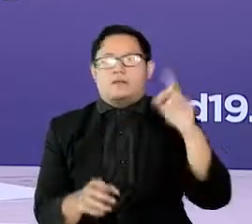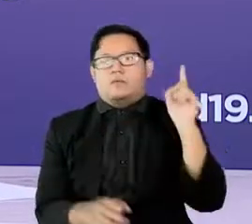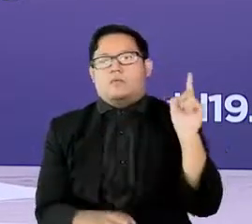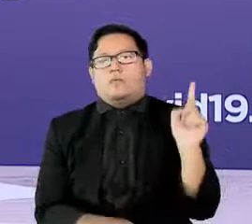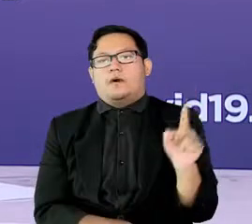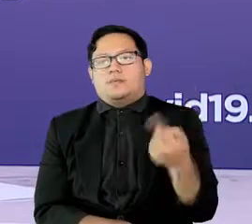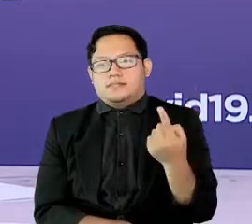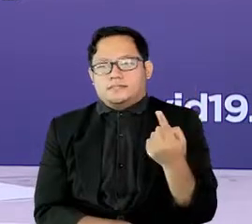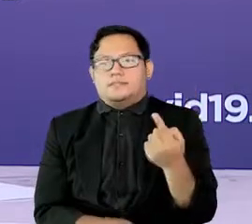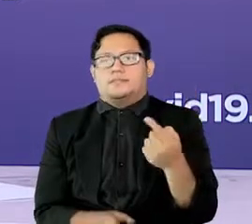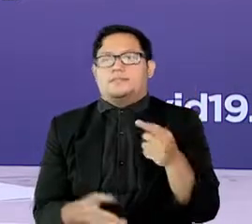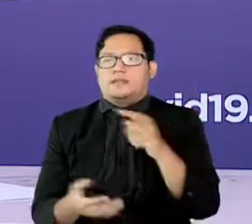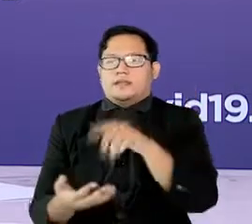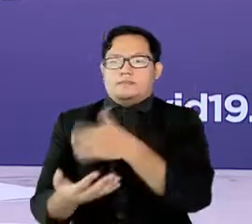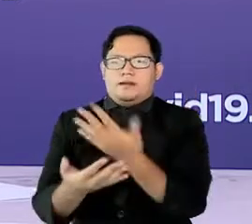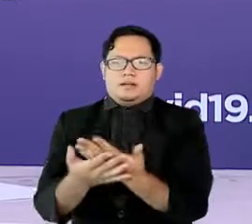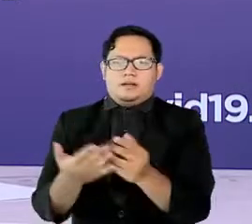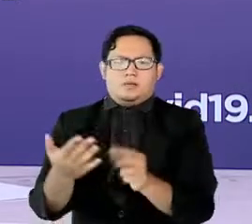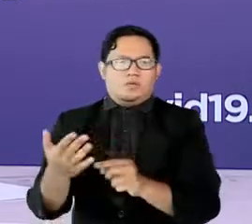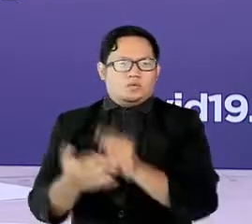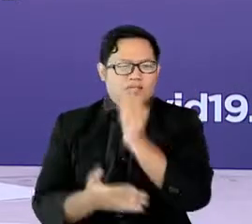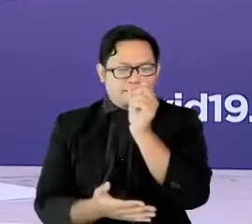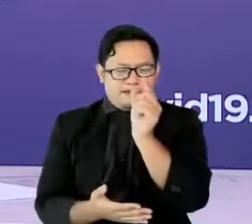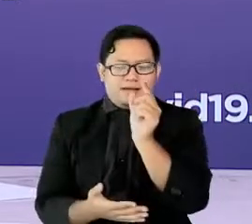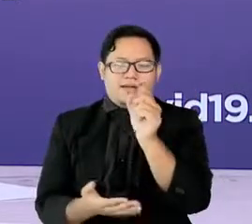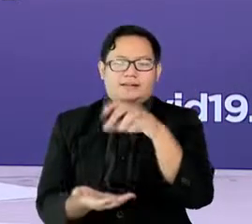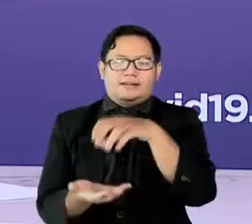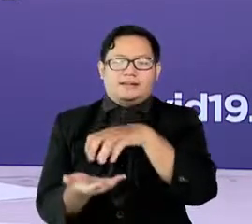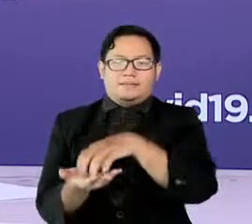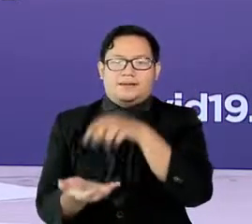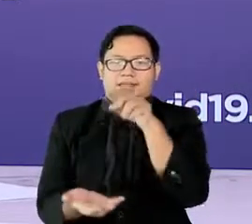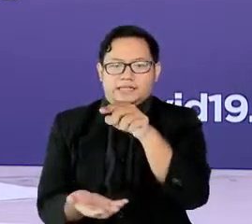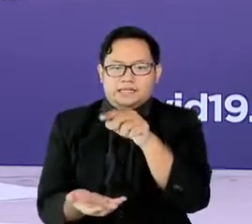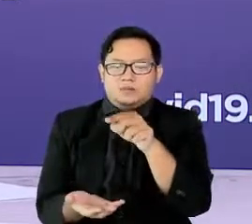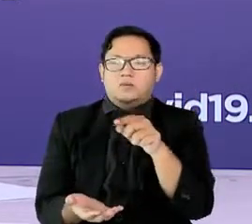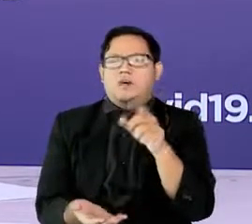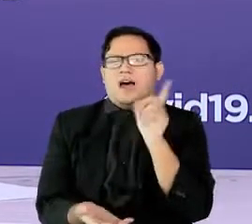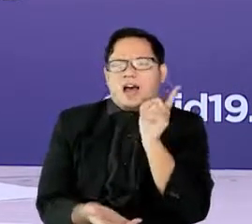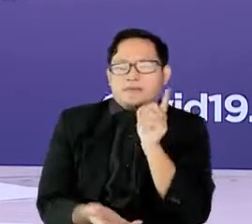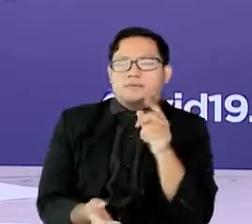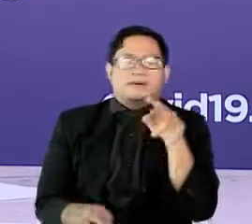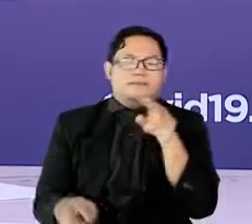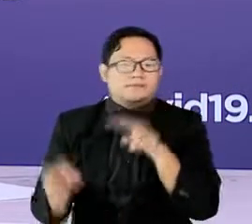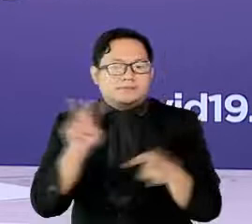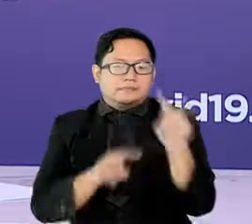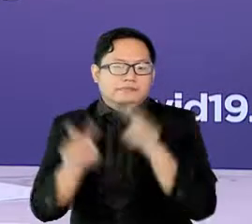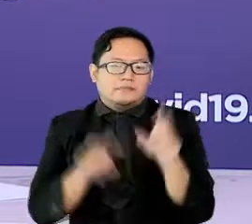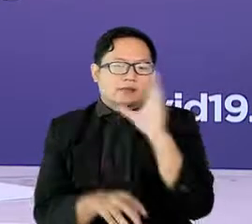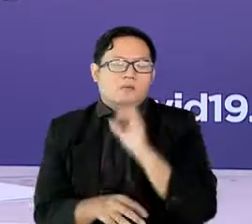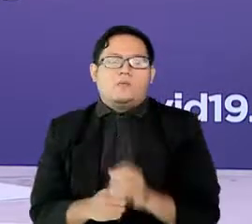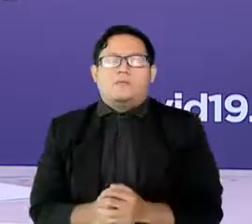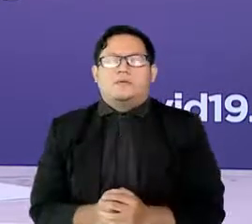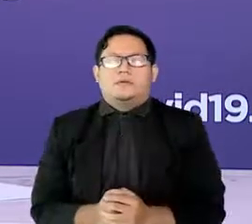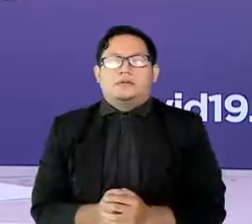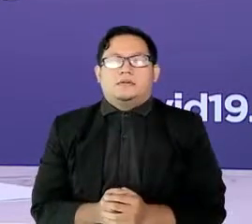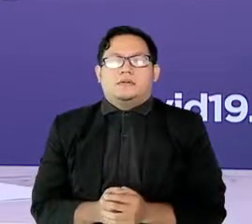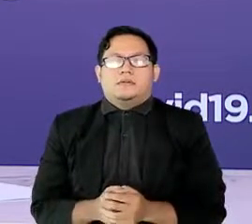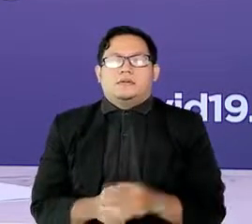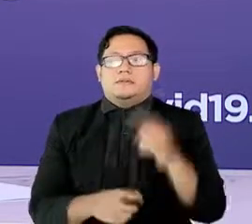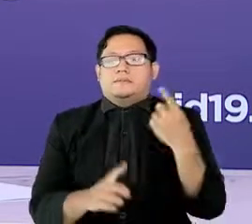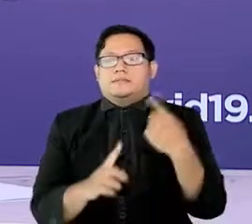tahu penyebab kematian utama di daerahnya dan menghubungkan dengan keadaan dan kapasitas daerahnya masing-masing